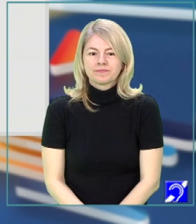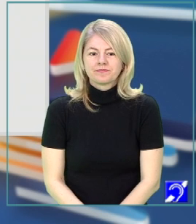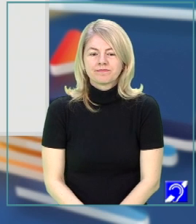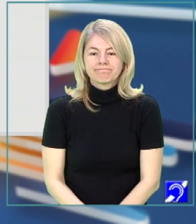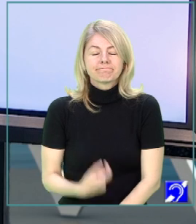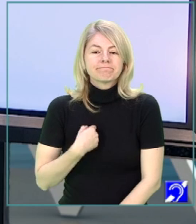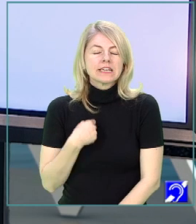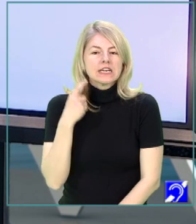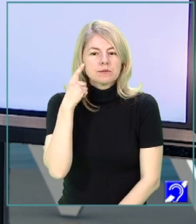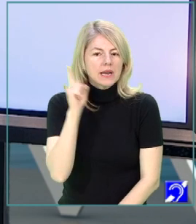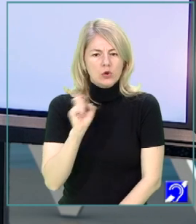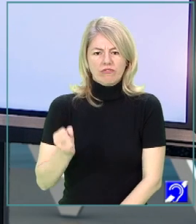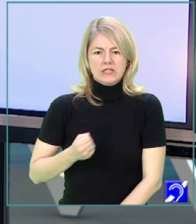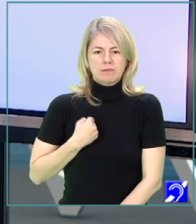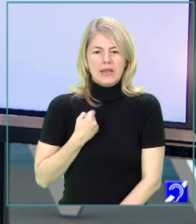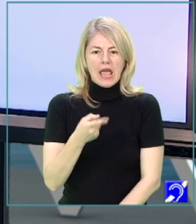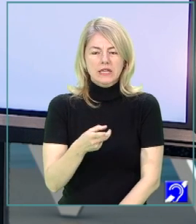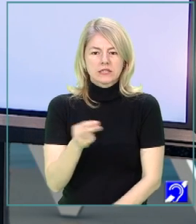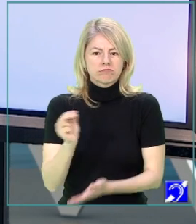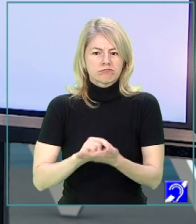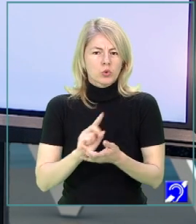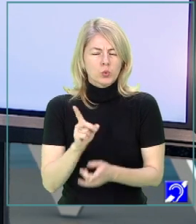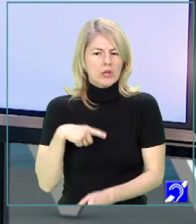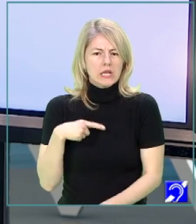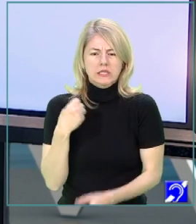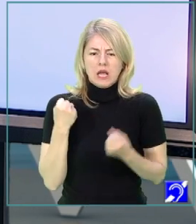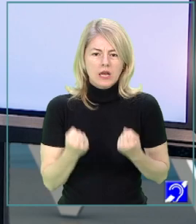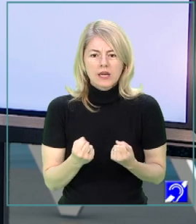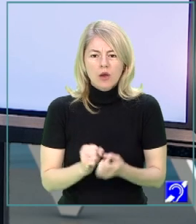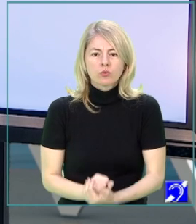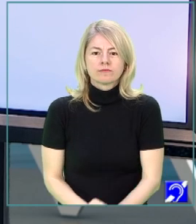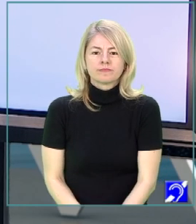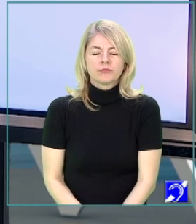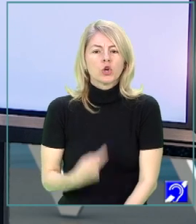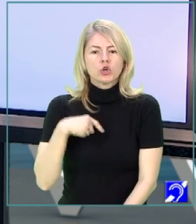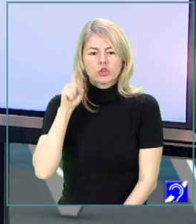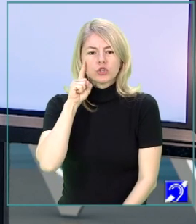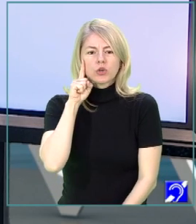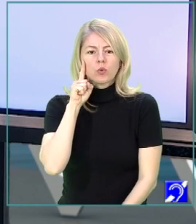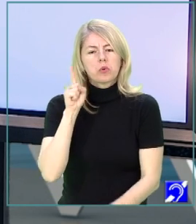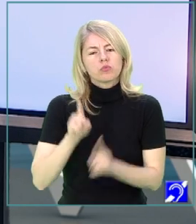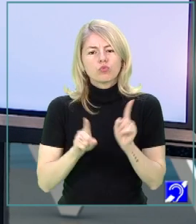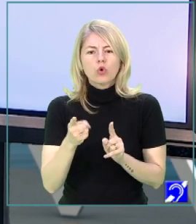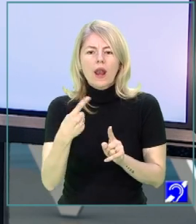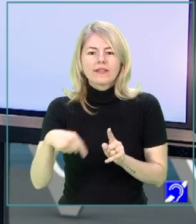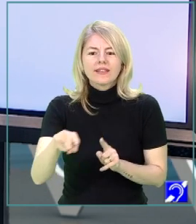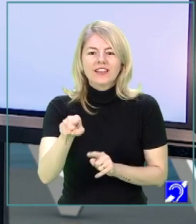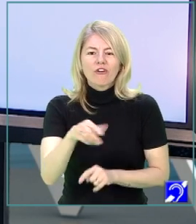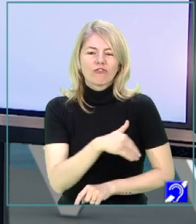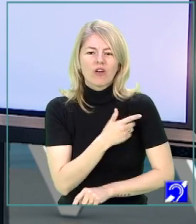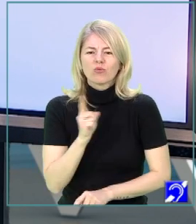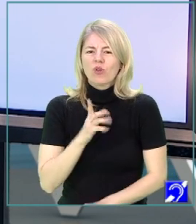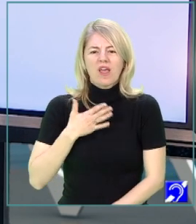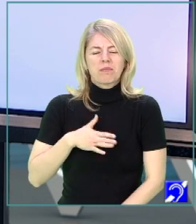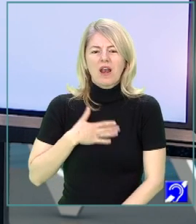Sper că nu vă speriați de acest subiect, nu este deloc dificil. Știu că unora dintre voi nu le